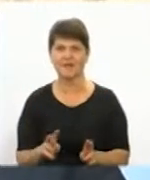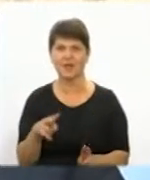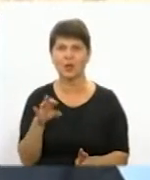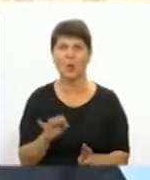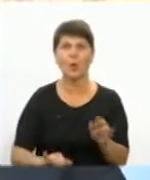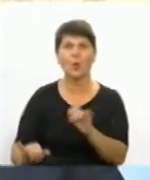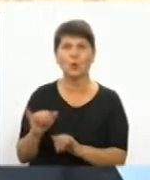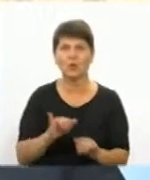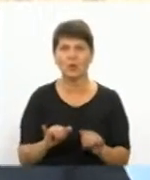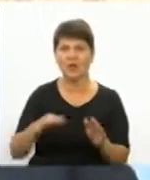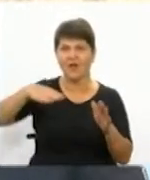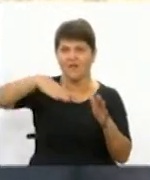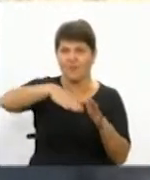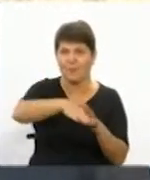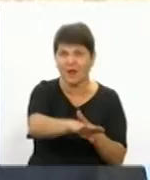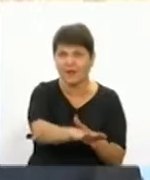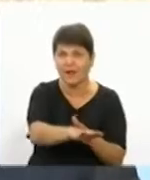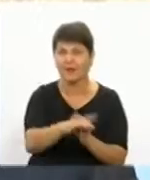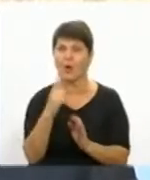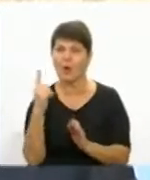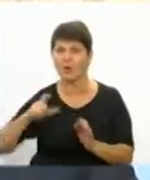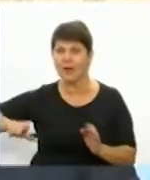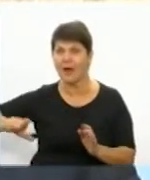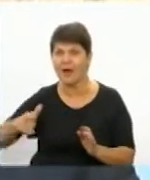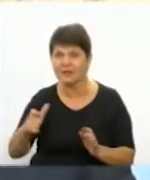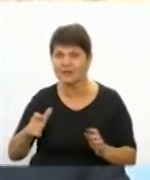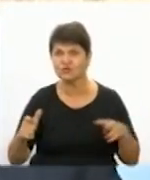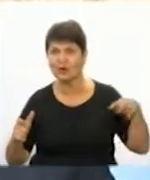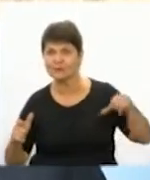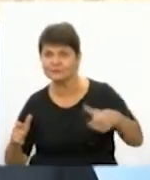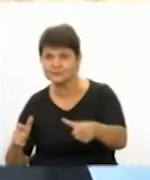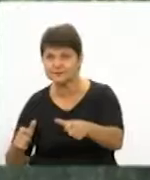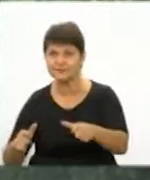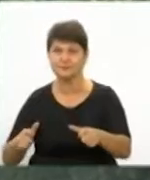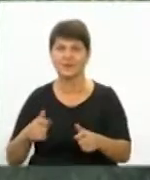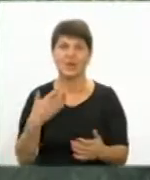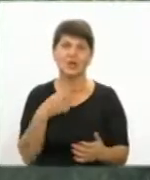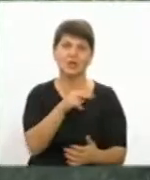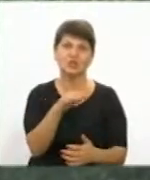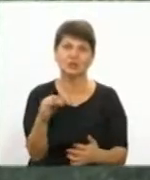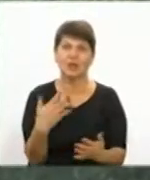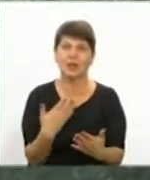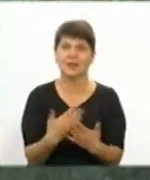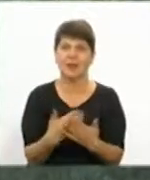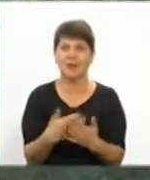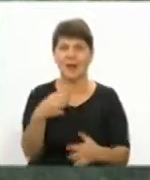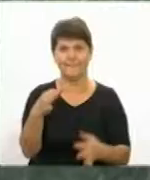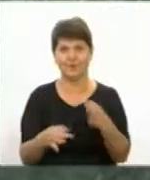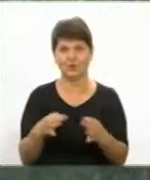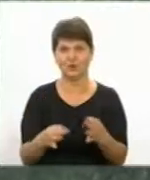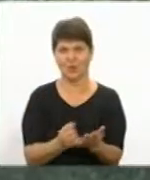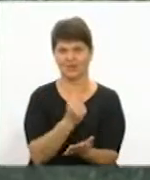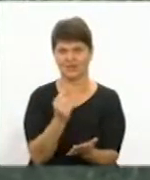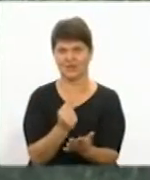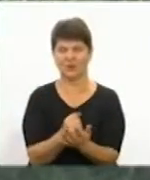куди впадає з одної річки в іншу, наприклад. Чи природою встановлено,